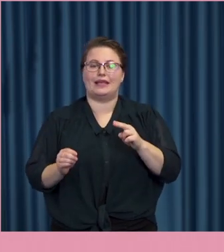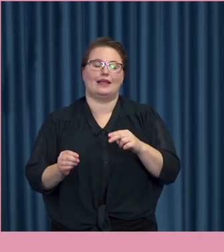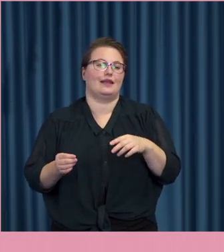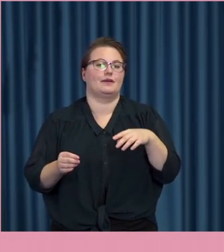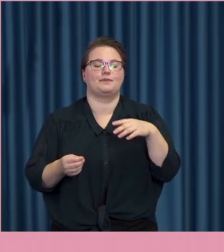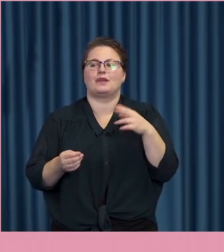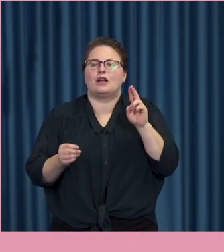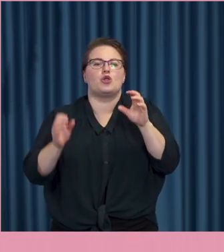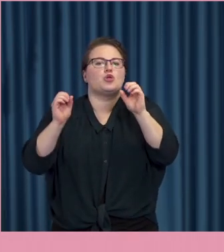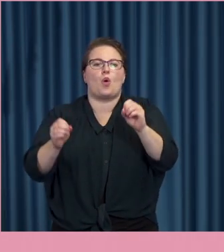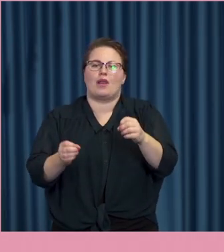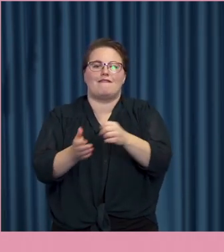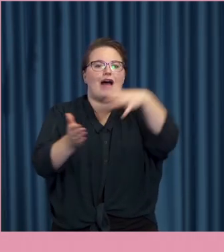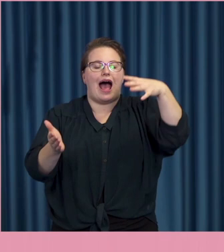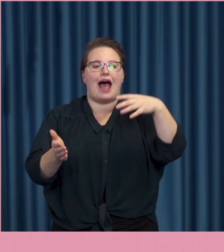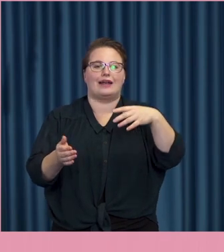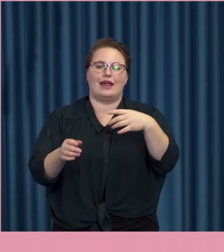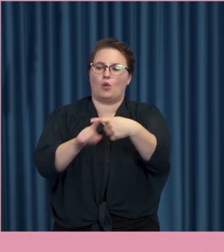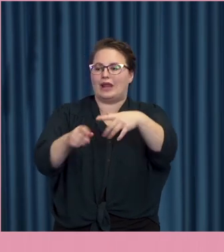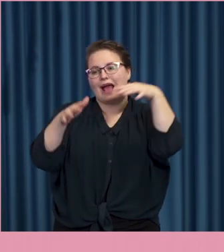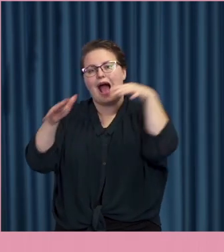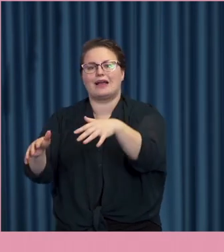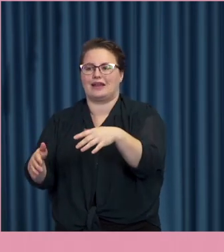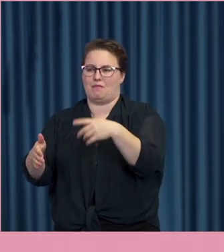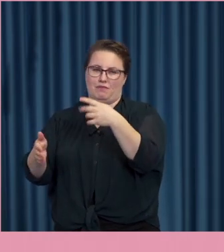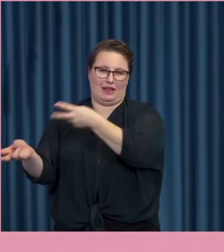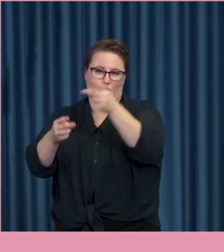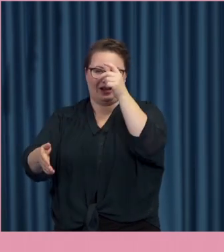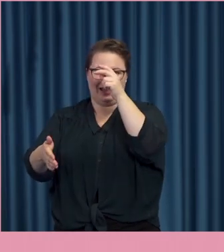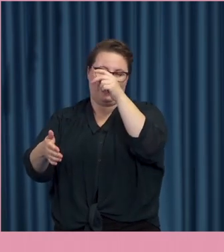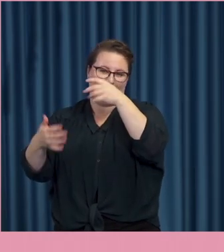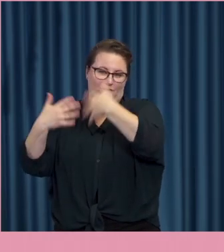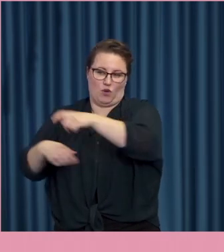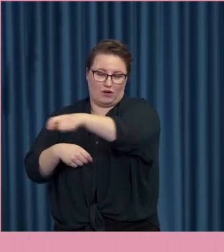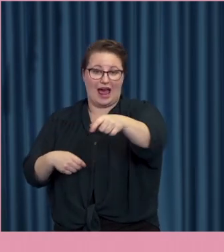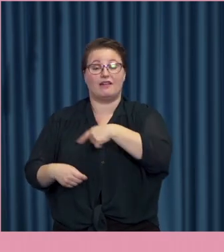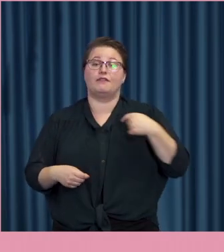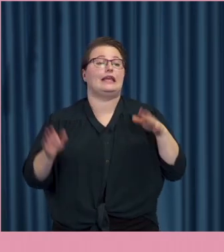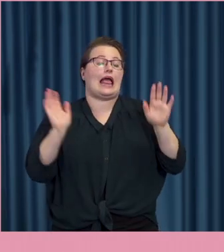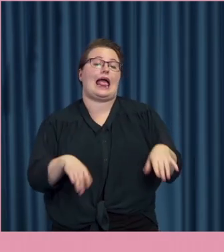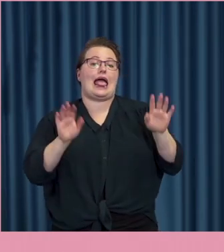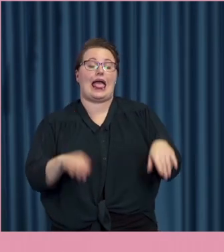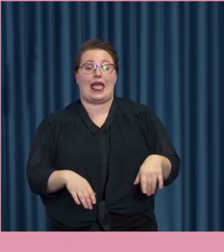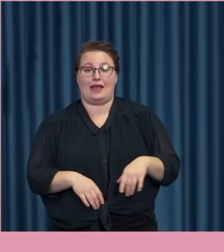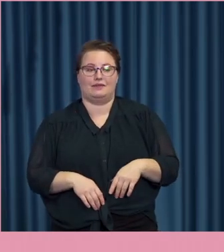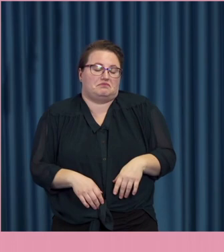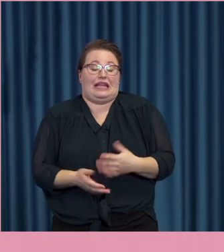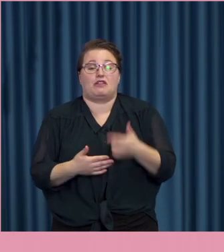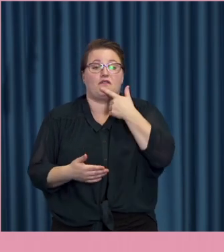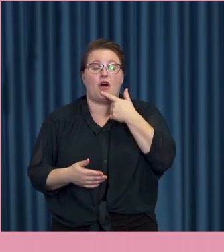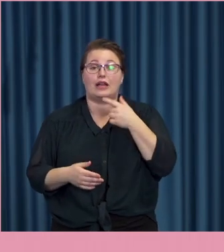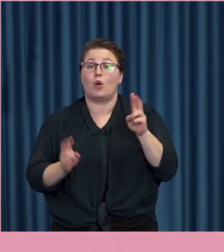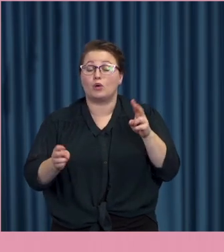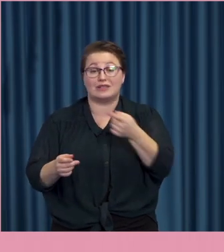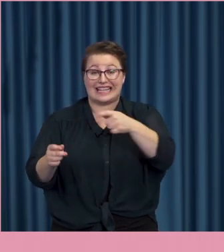på demokratifunktionärer och att de straff som delas ut när sådana angrepp på den svenska demokratin sker